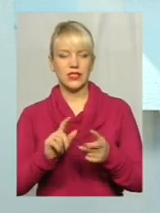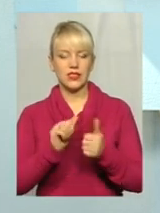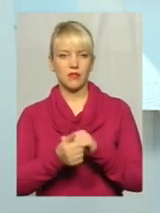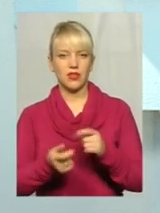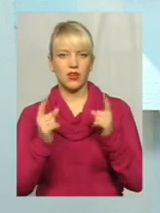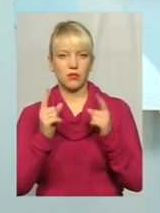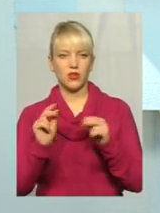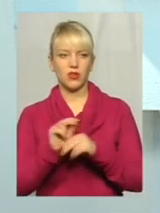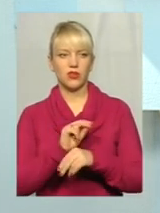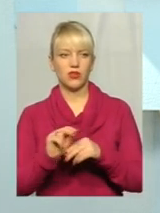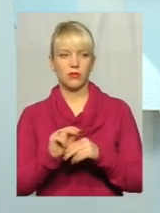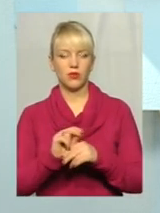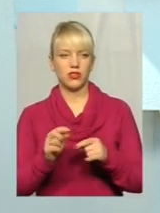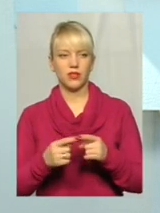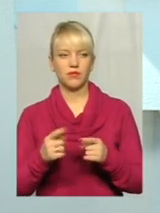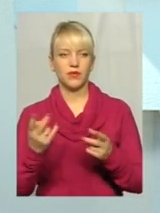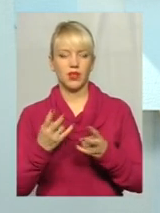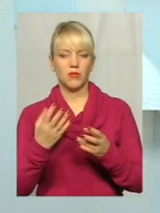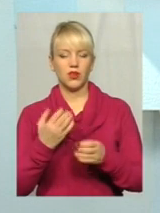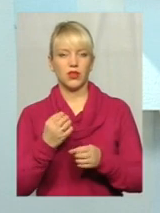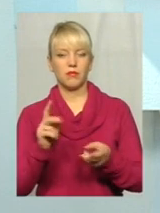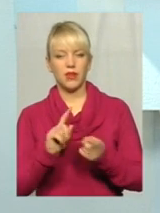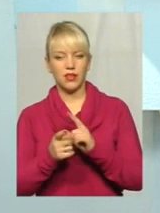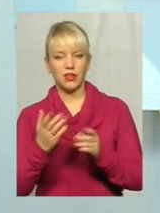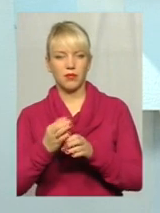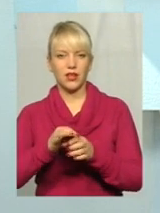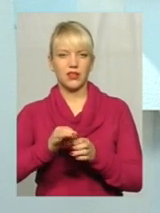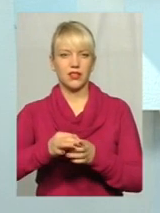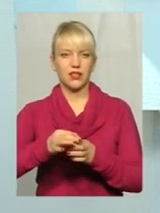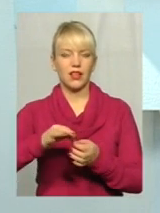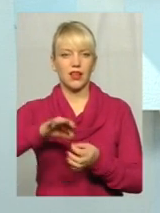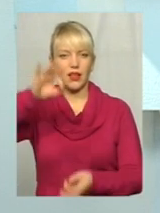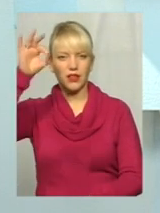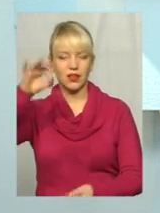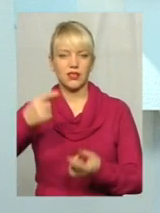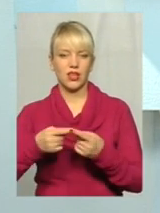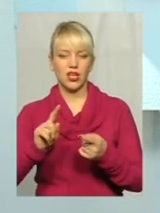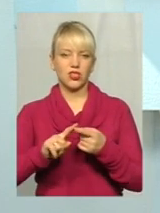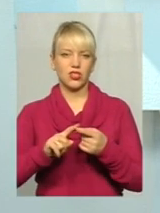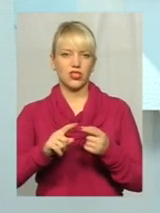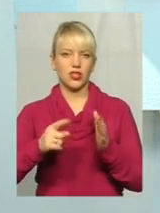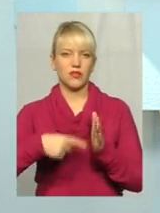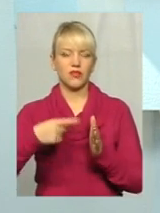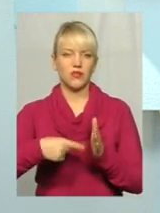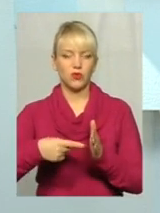Потрібно канати поміняти, канати, двигуни чи підшипники. Тобто ми міняємо вже конкретно те, що